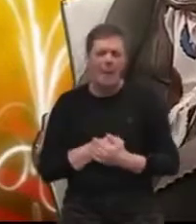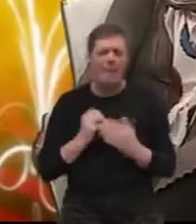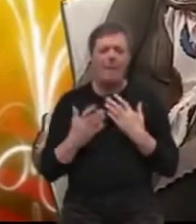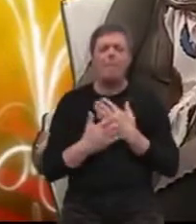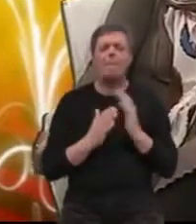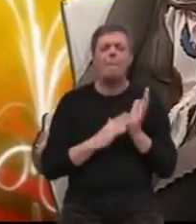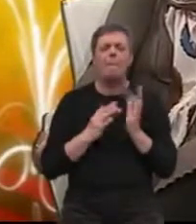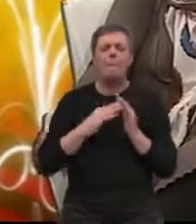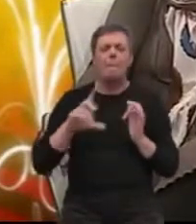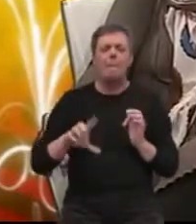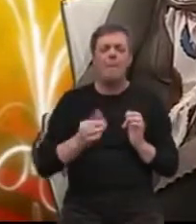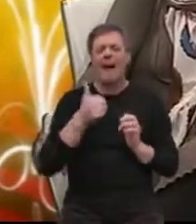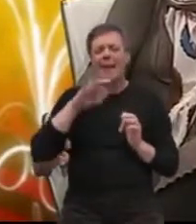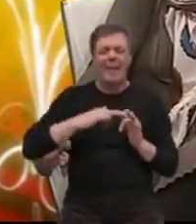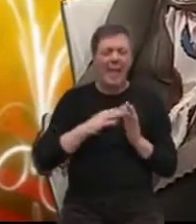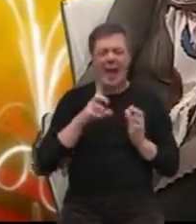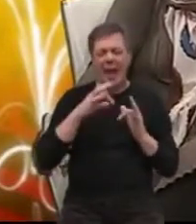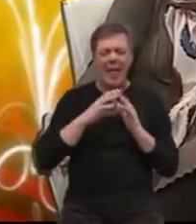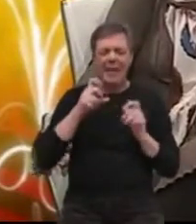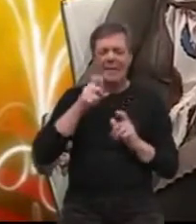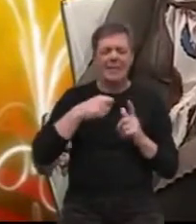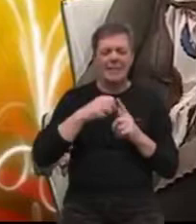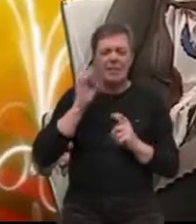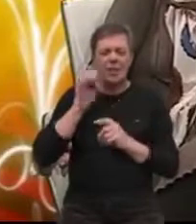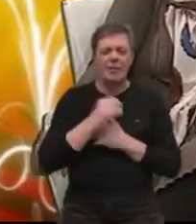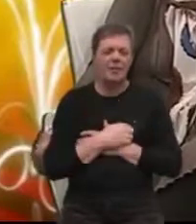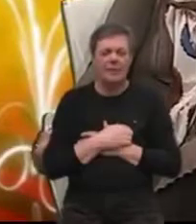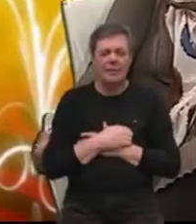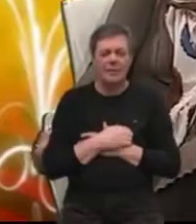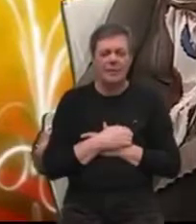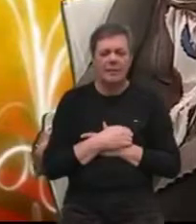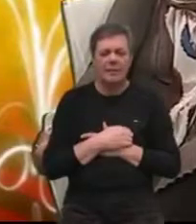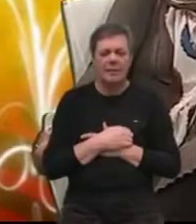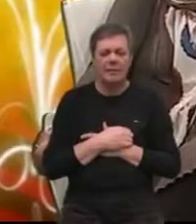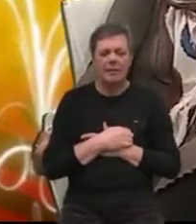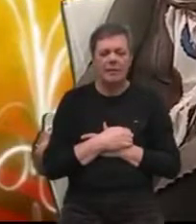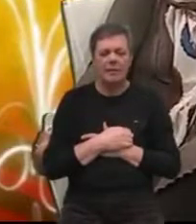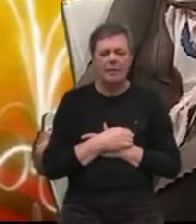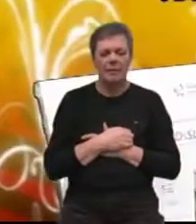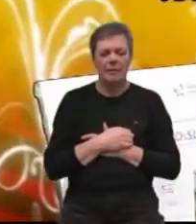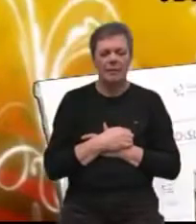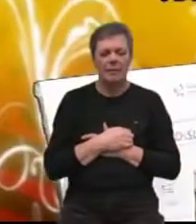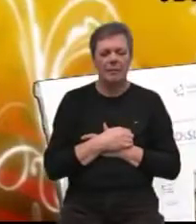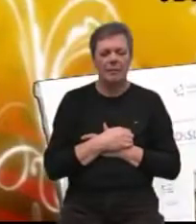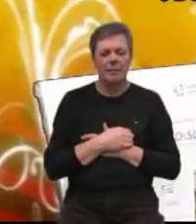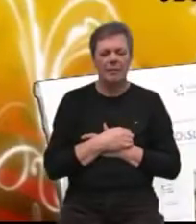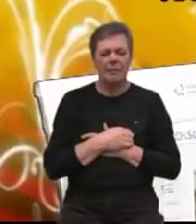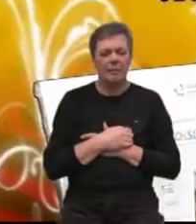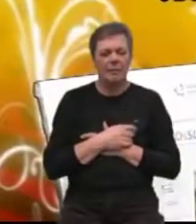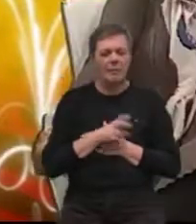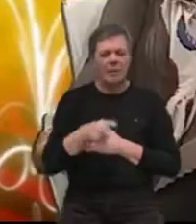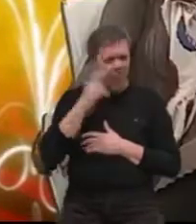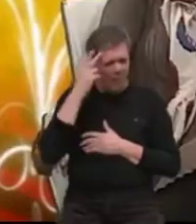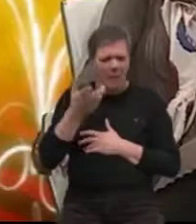Lacko. Zašto ja uvijek Lacko? Poznat mi je taj Lacko. Imate mi nekoga u pogovarstvu?